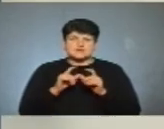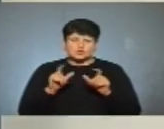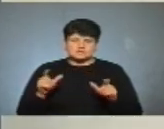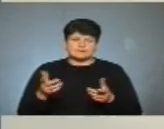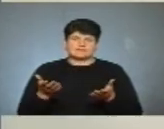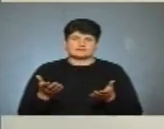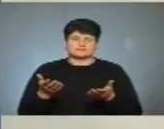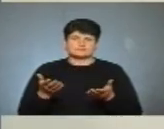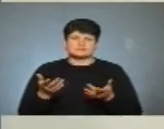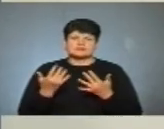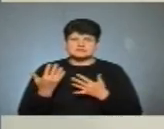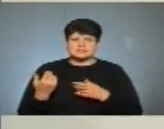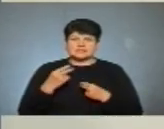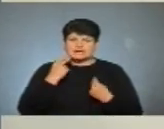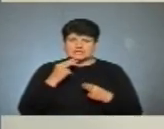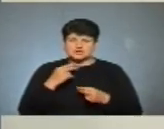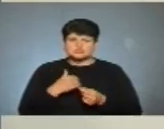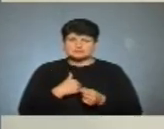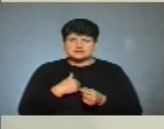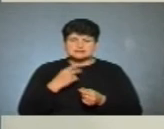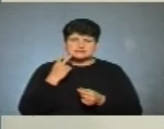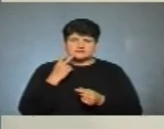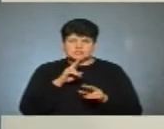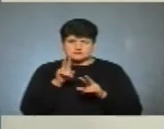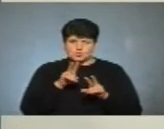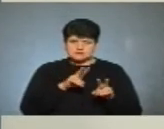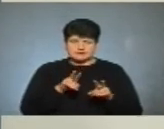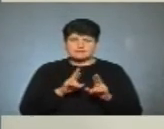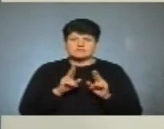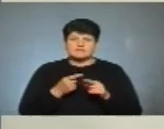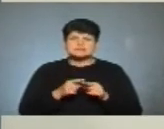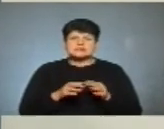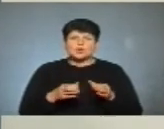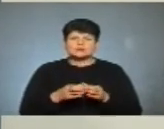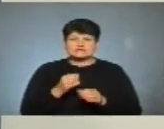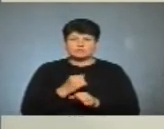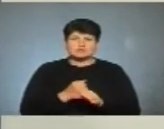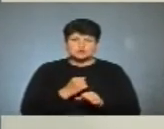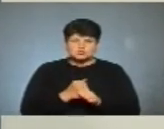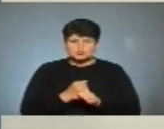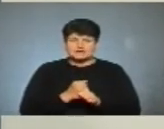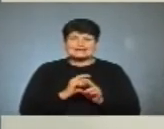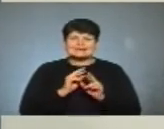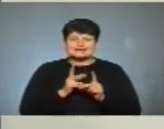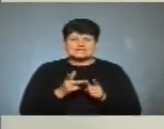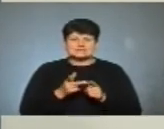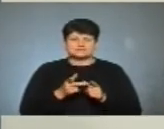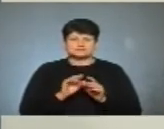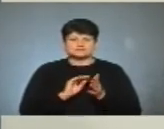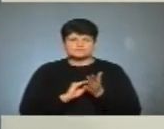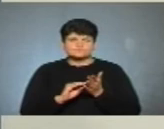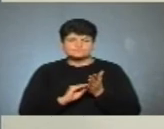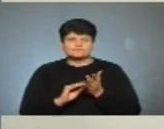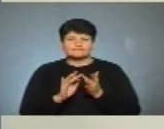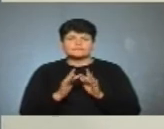наскільки краще мені завжди спостерігати, як цей колектив працює, чи які йдуть відгуки від читачів в